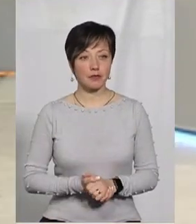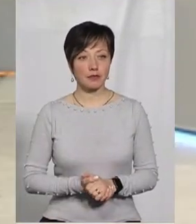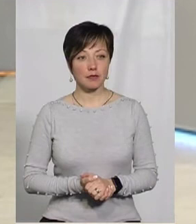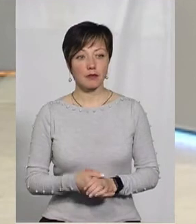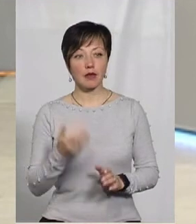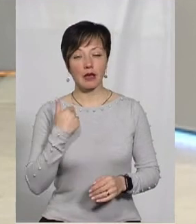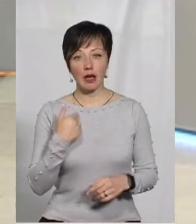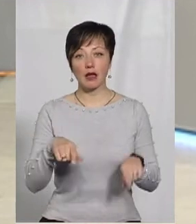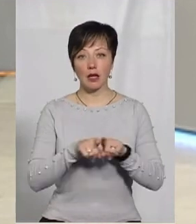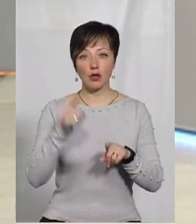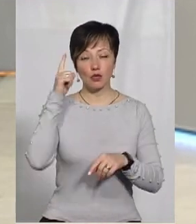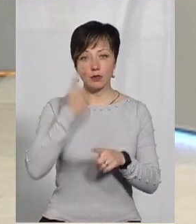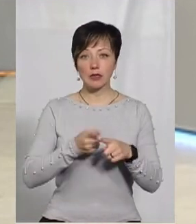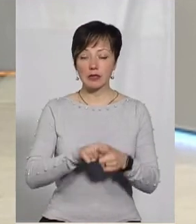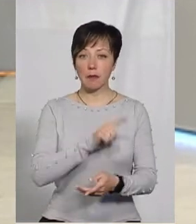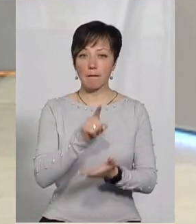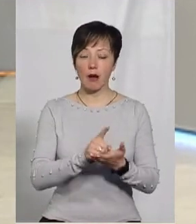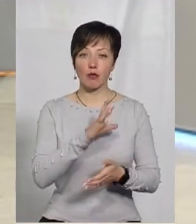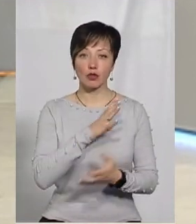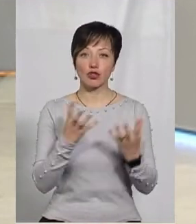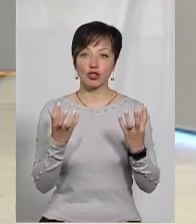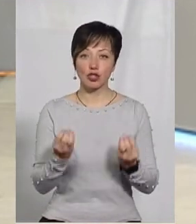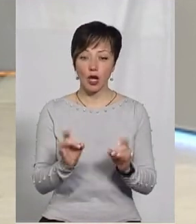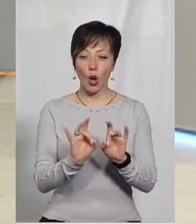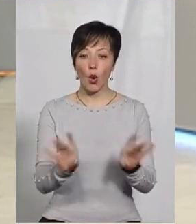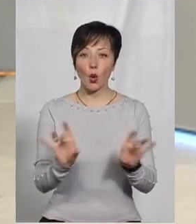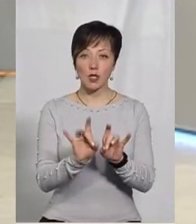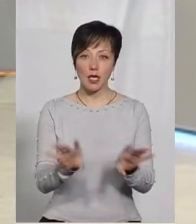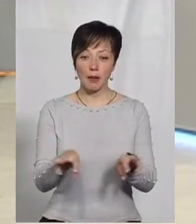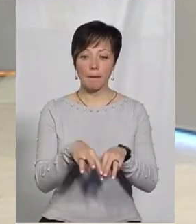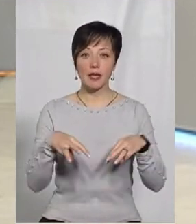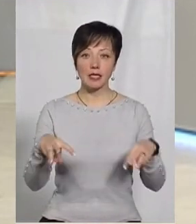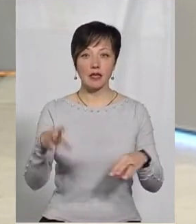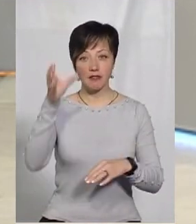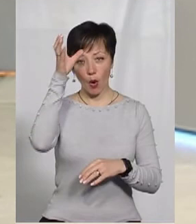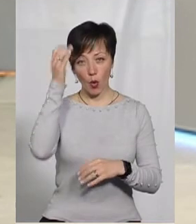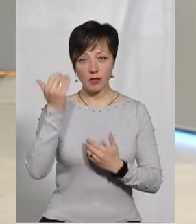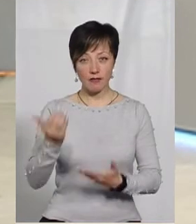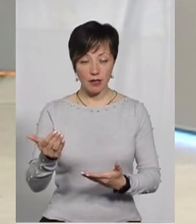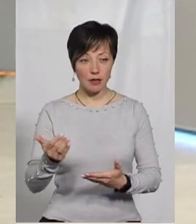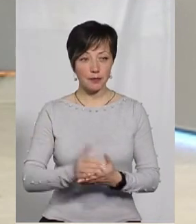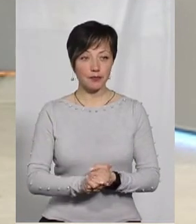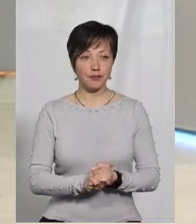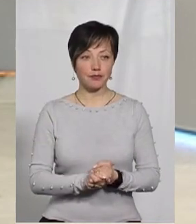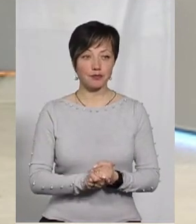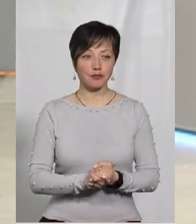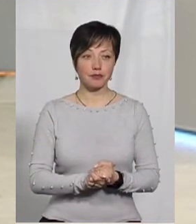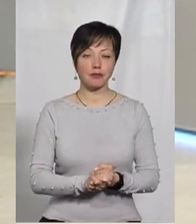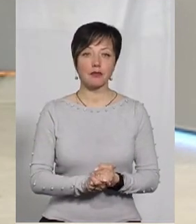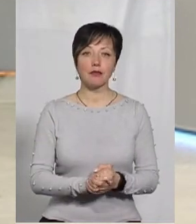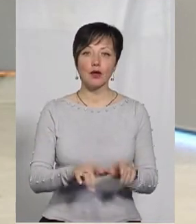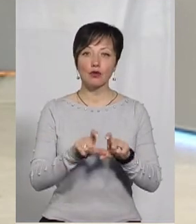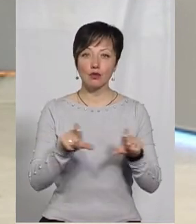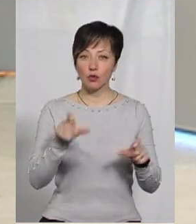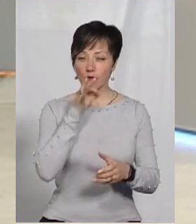Ну, я так думаю, що все одно це має бути ще певні роз'яснення з Міністерства освіти, тобто тої